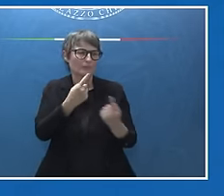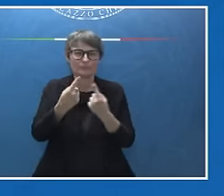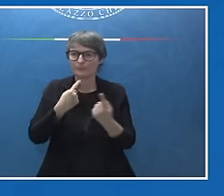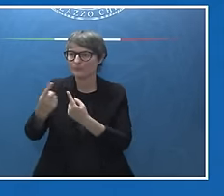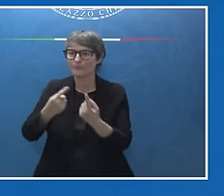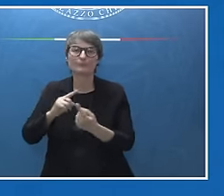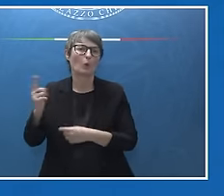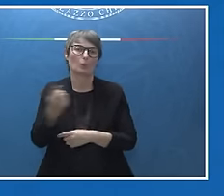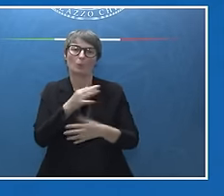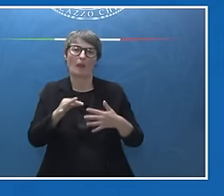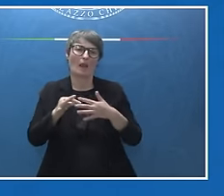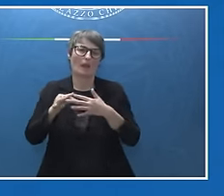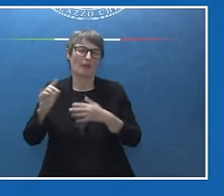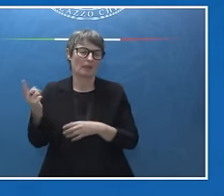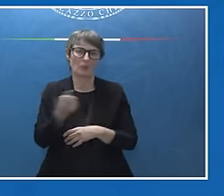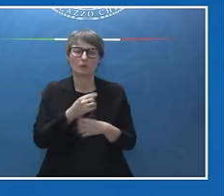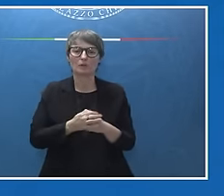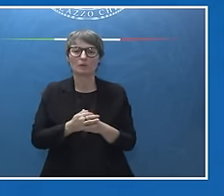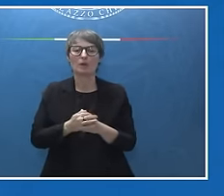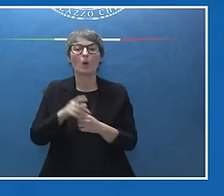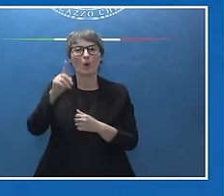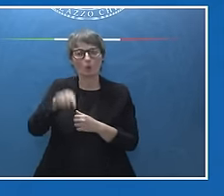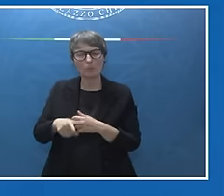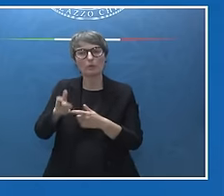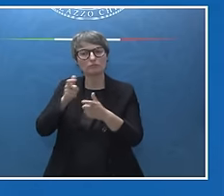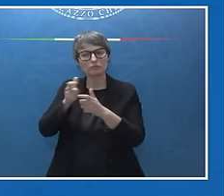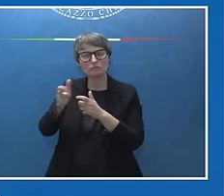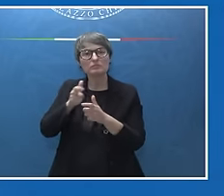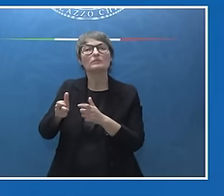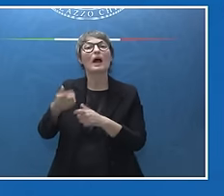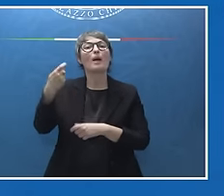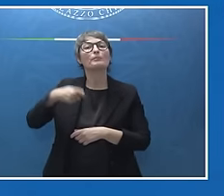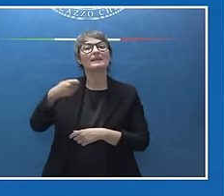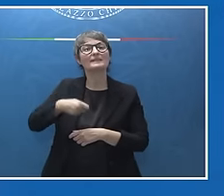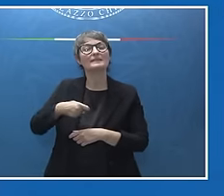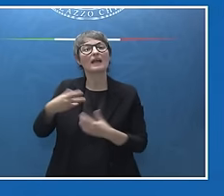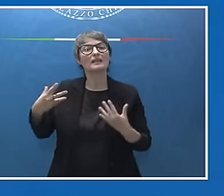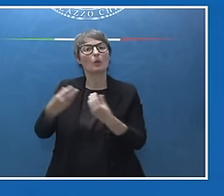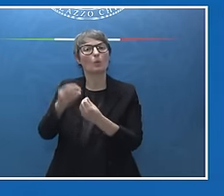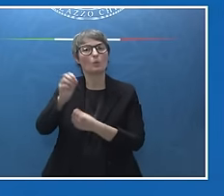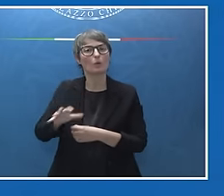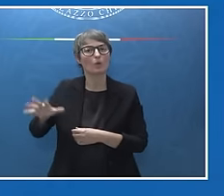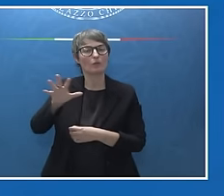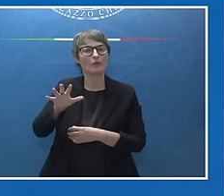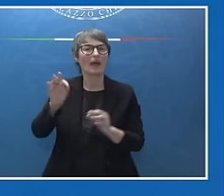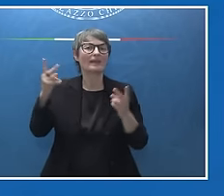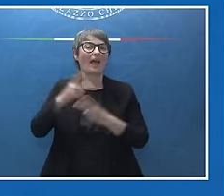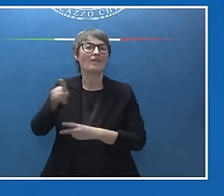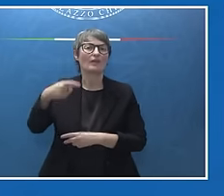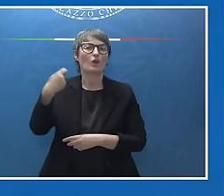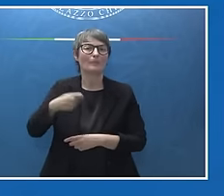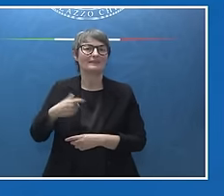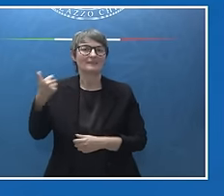la possibilità di uno scambio con il Presidente di turno dell'Unione Africana, che è il Presidente della Mauritania, che